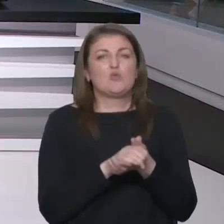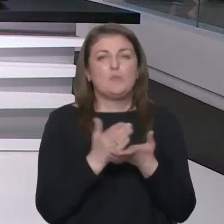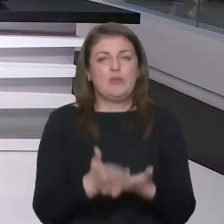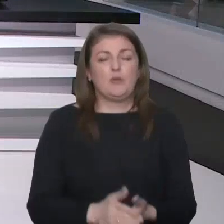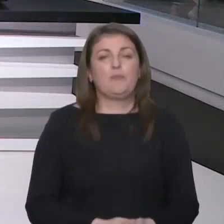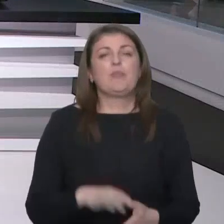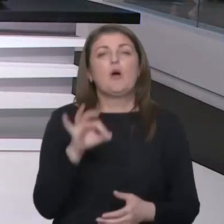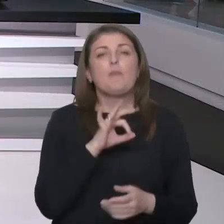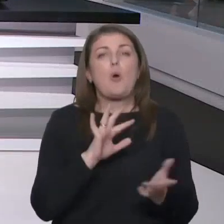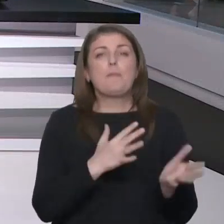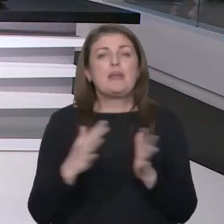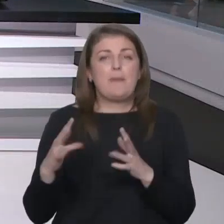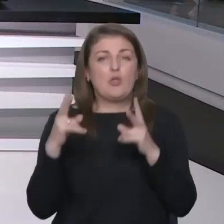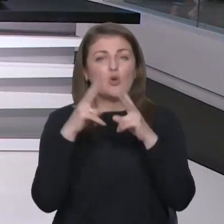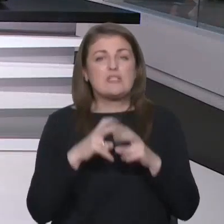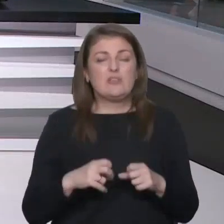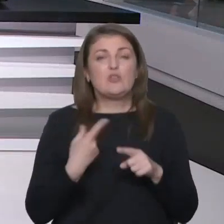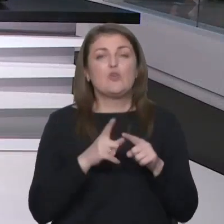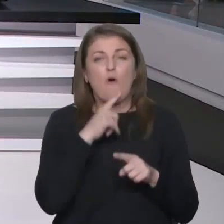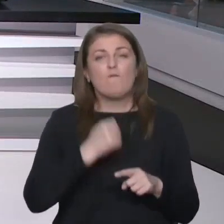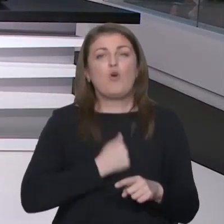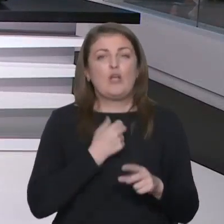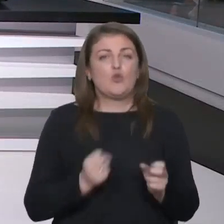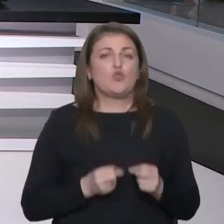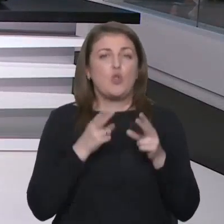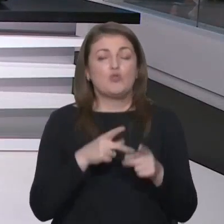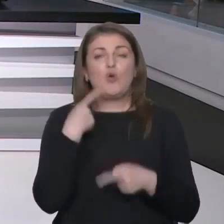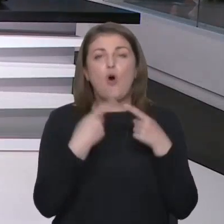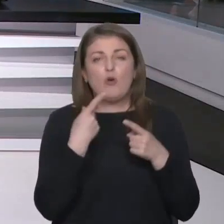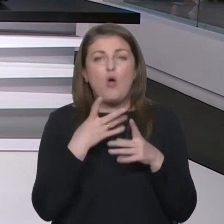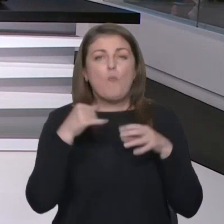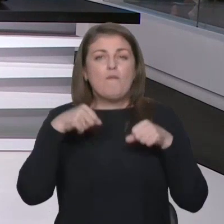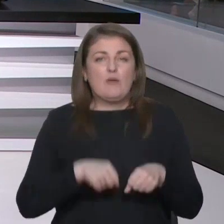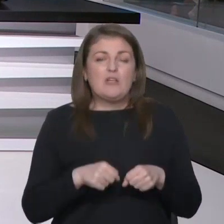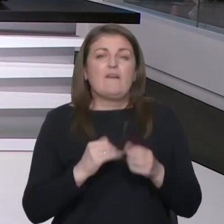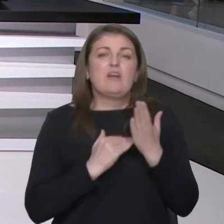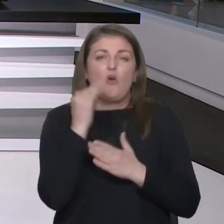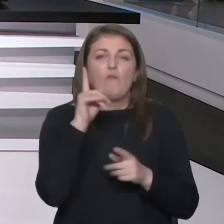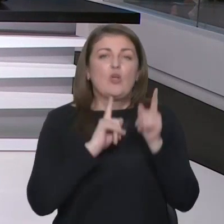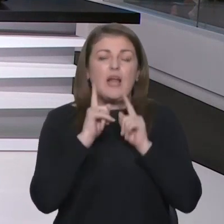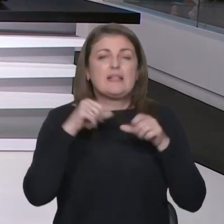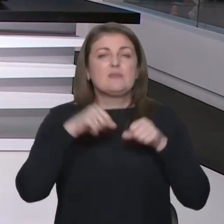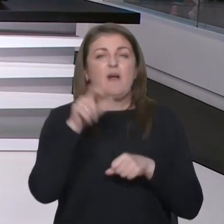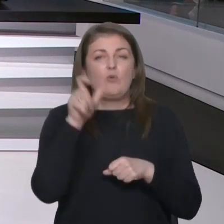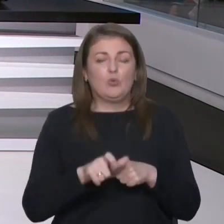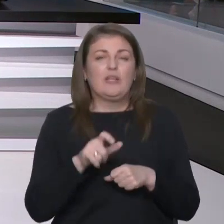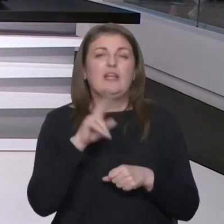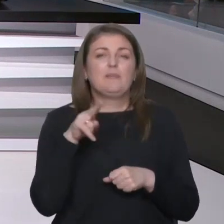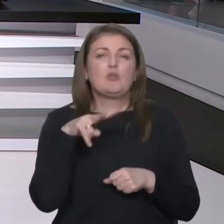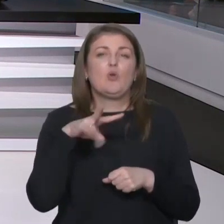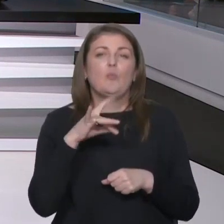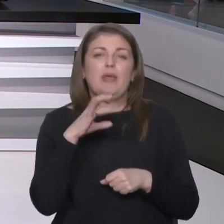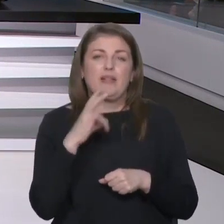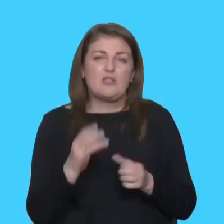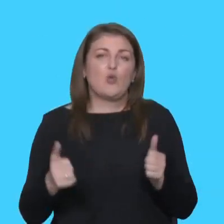Про перебіг розслідування цього воєнного злочину говоримо з уповноваженим Верховної Ради справ людини Дмитро Лубінець до нас